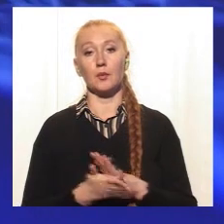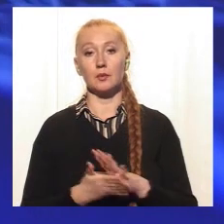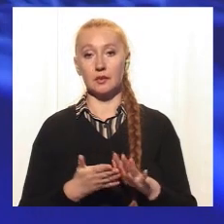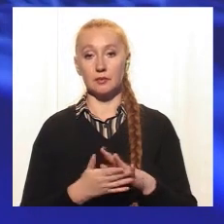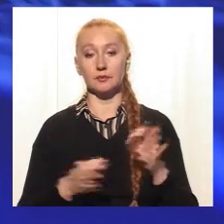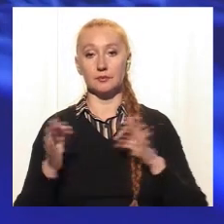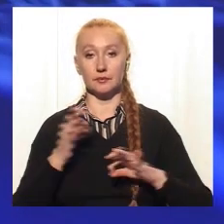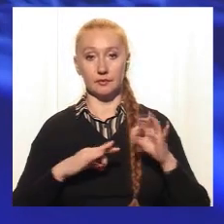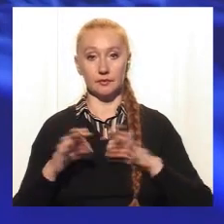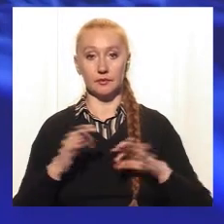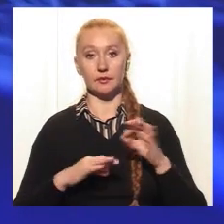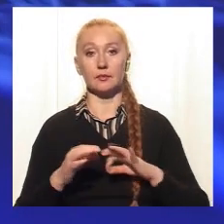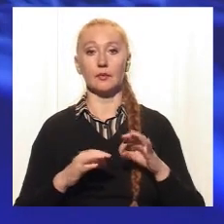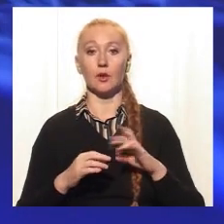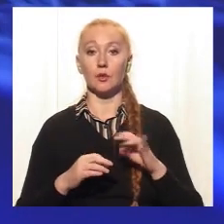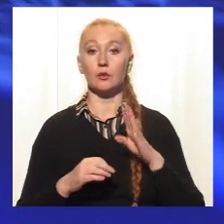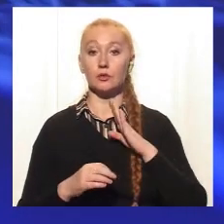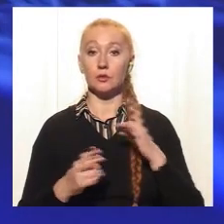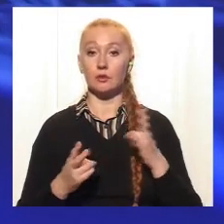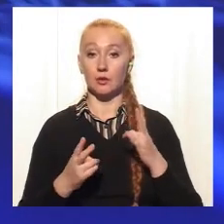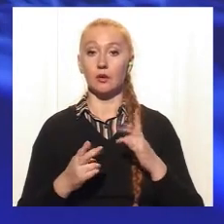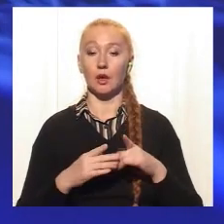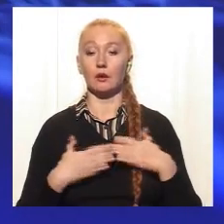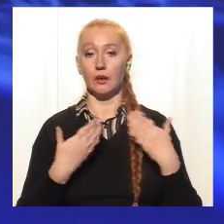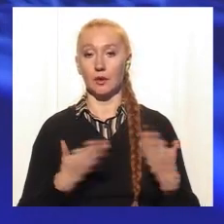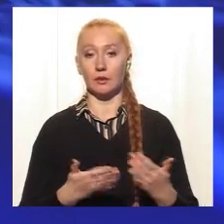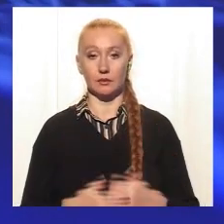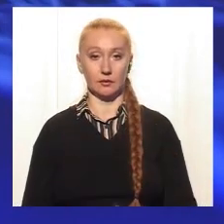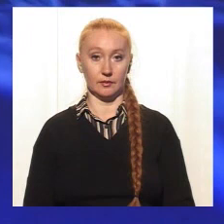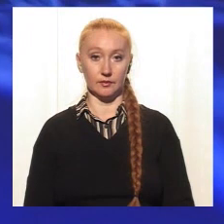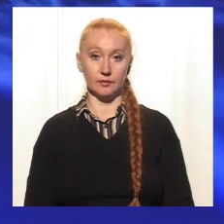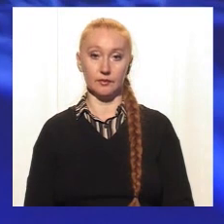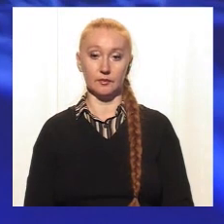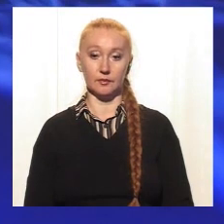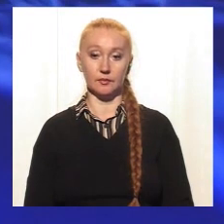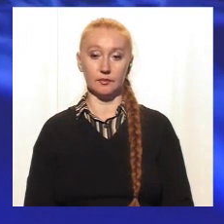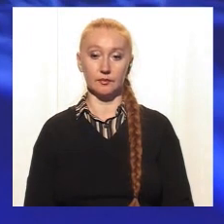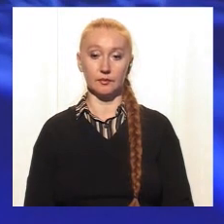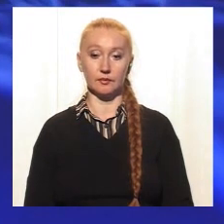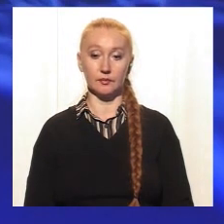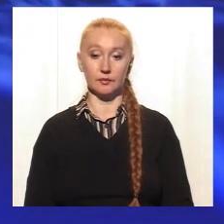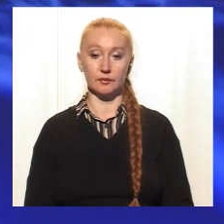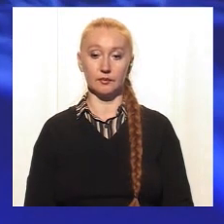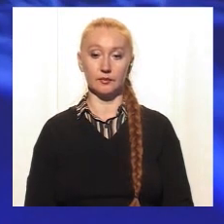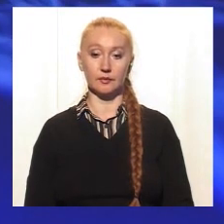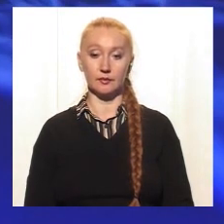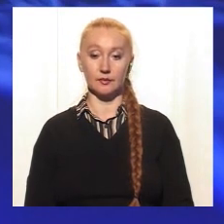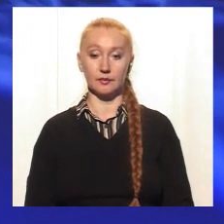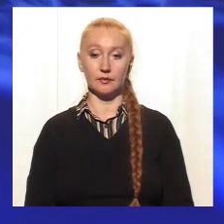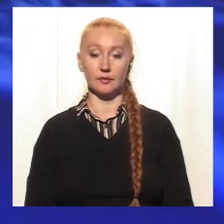гормональні препарати. Але жінка для цього повинна туди звертатися. Тому все в руках